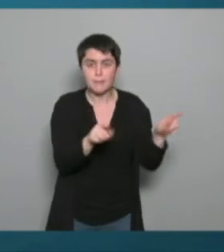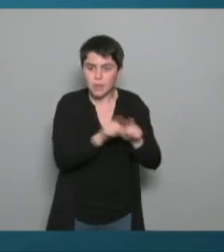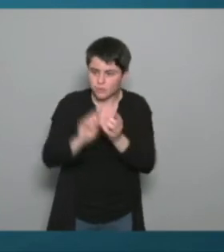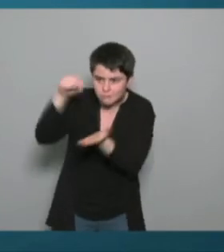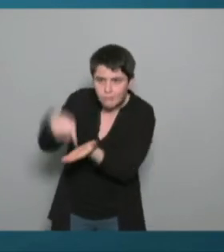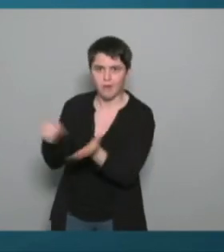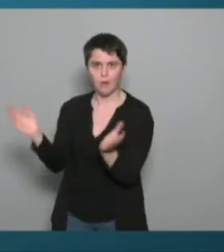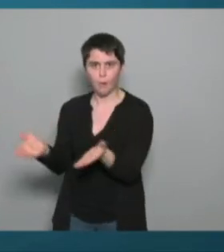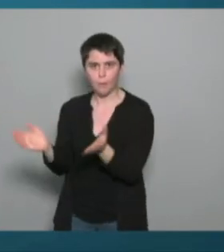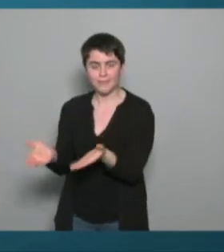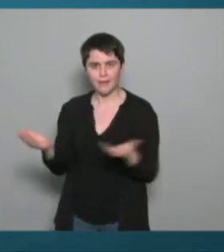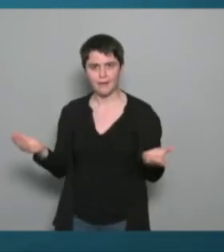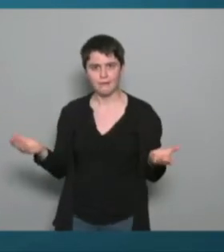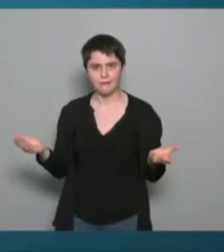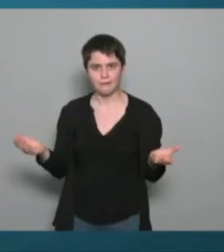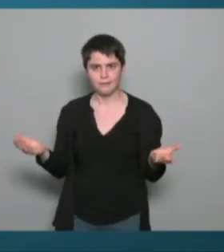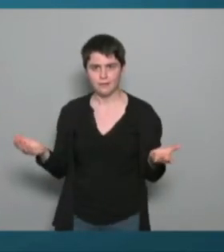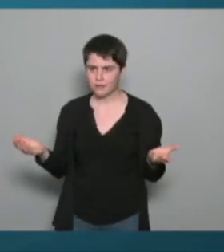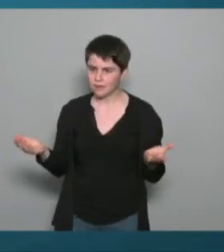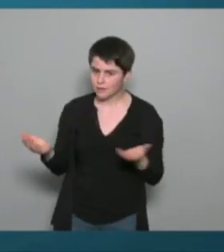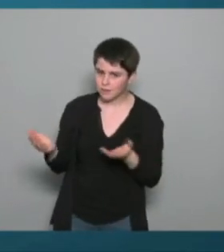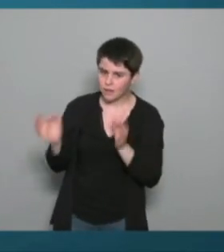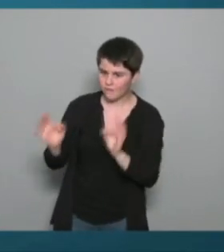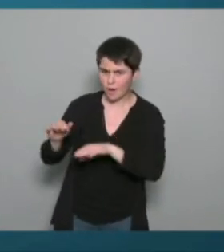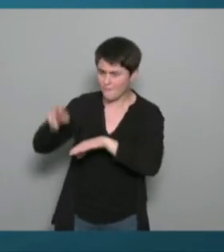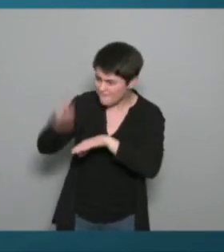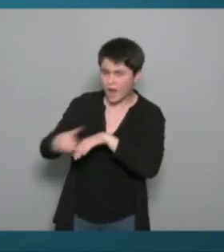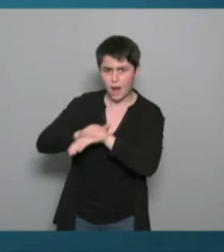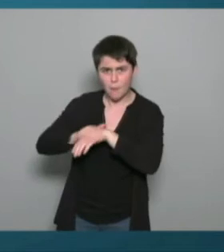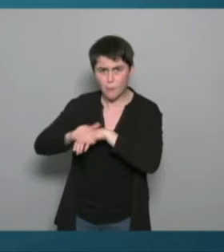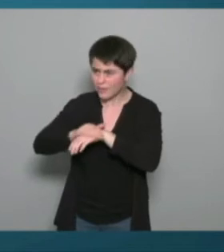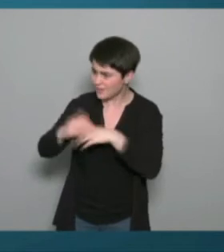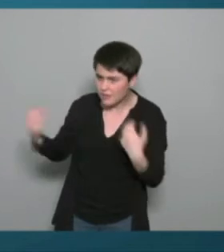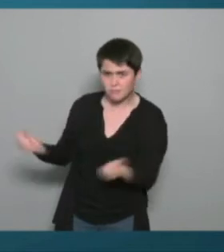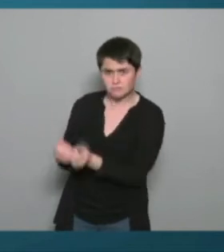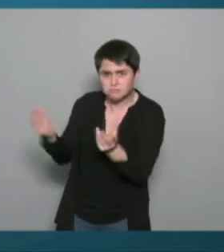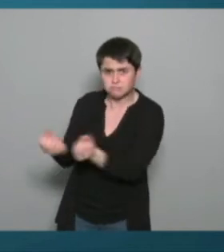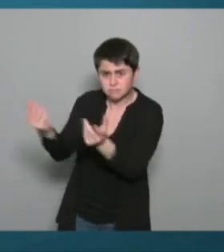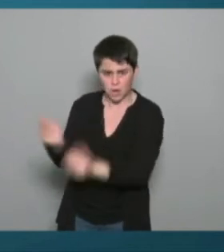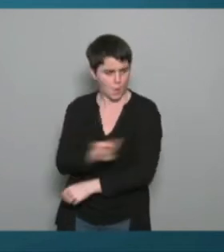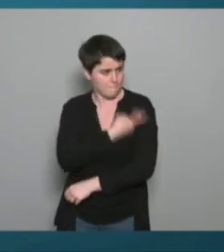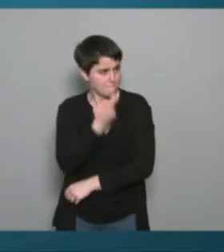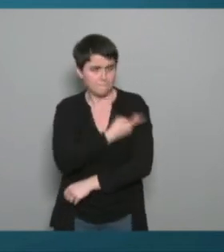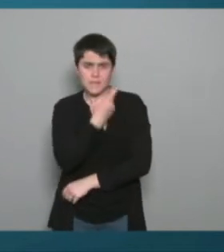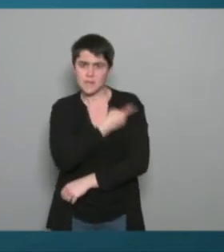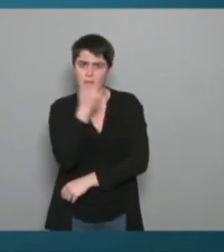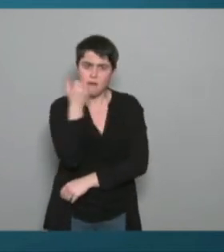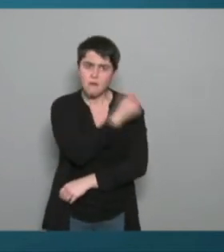finalement le développement de véritables politiques et que les médecins prescrivent facilement l